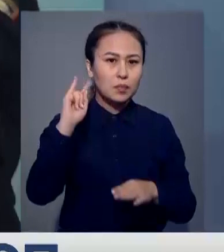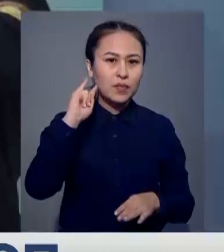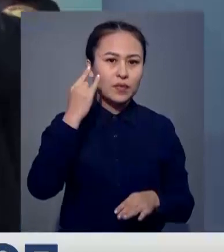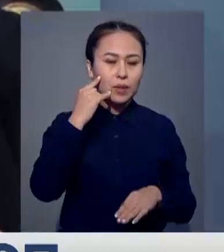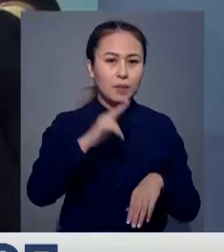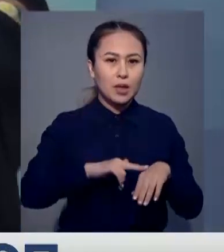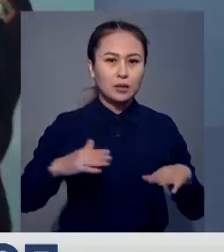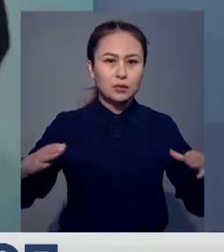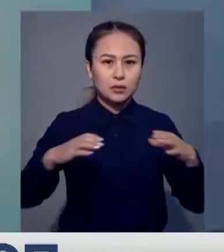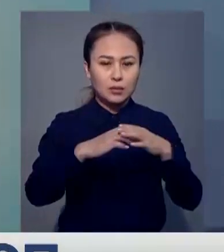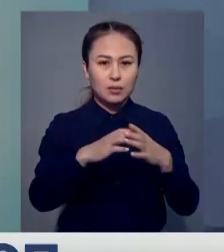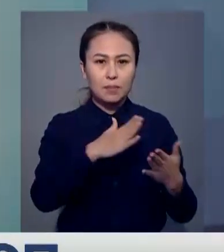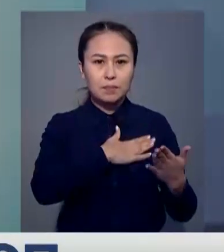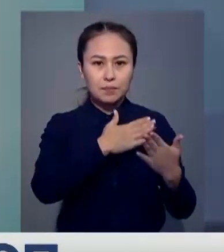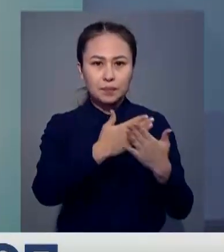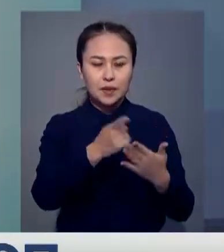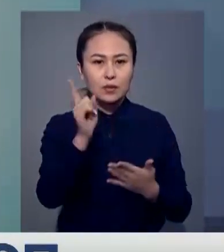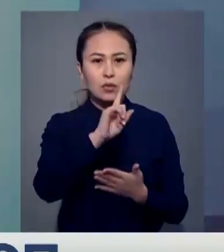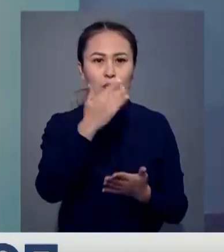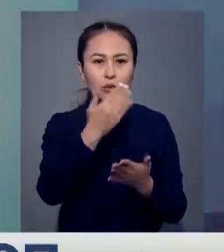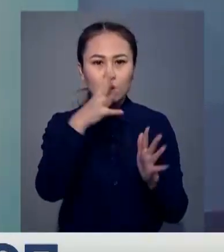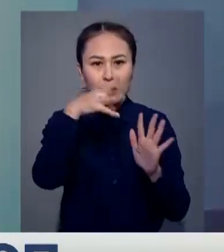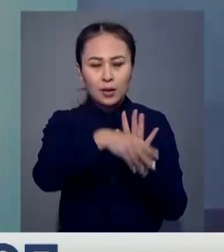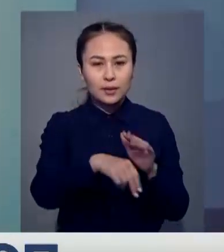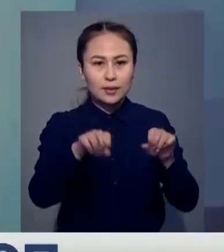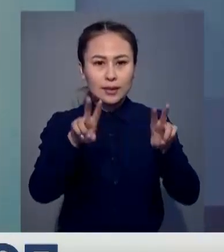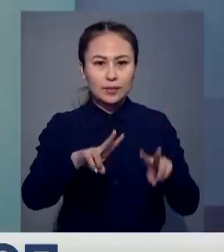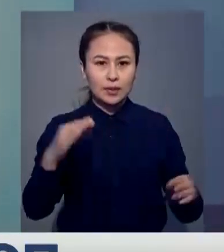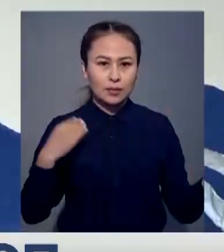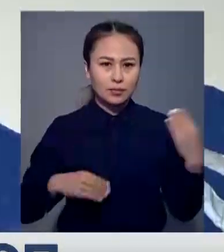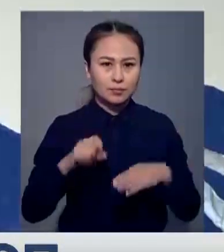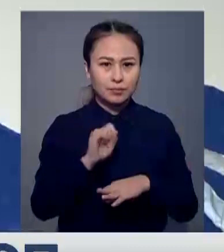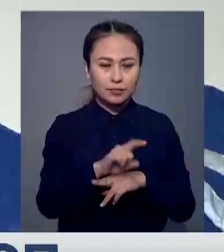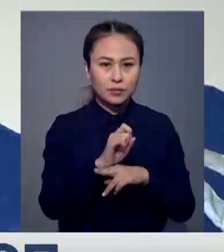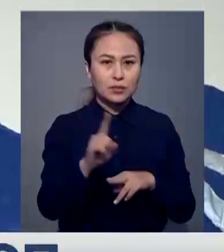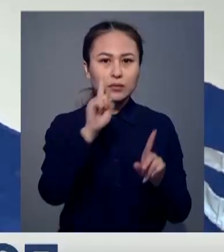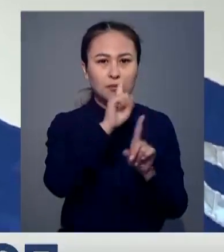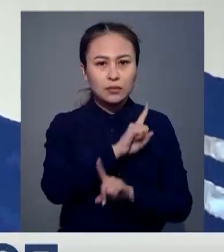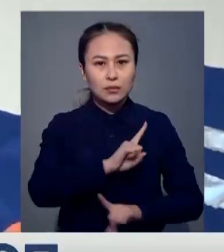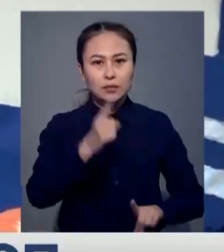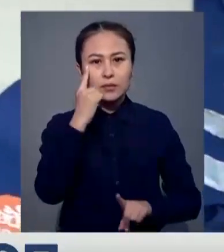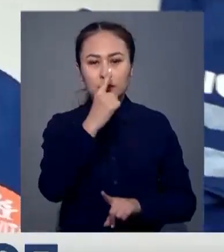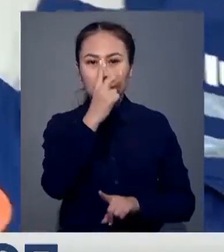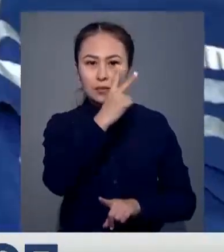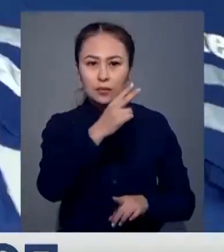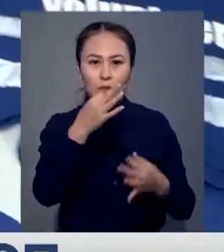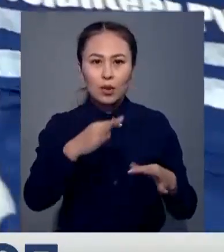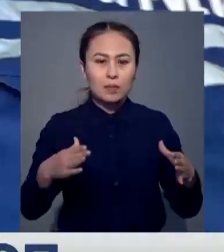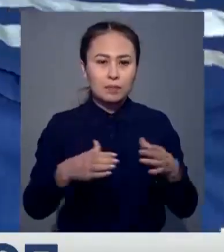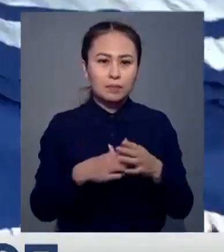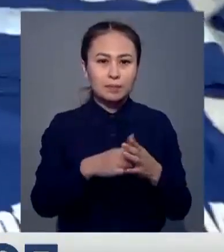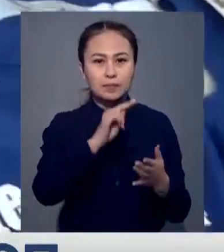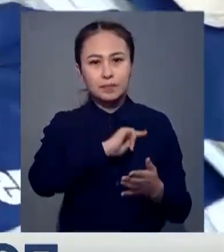орайда Павлодардың полиция департаменті бесенді топ мүшелеріне арнай кейімдер табыс етті. Ерекші көзге түскен еркілерге